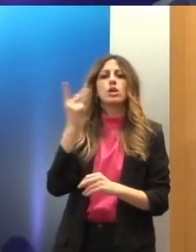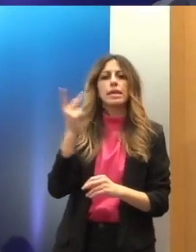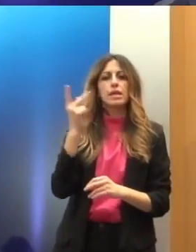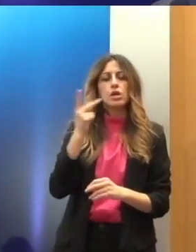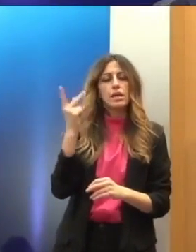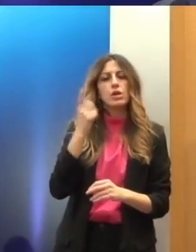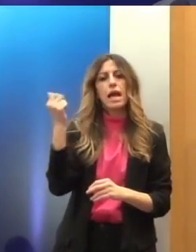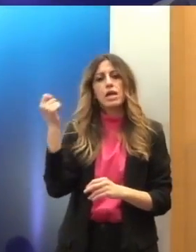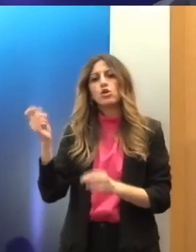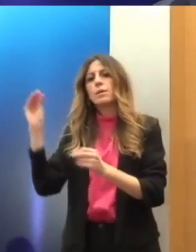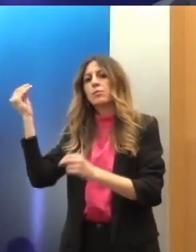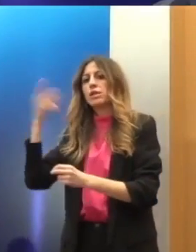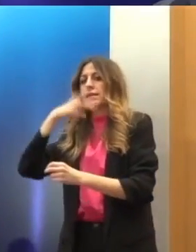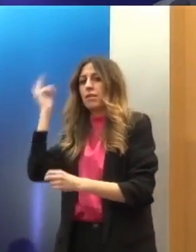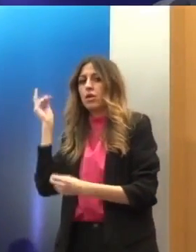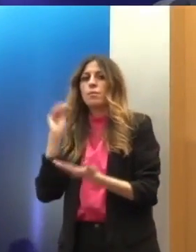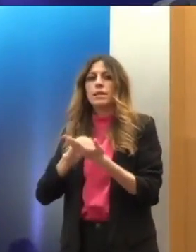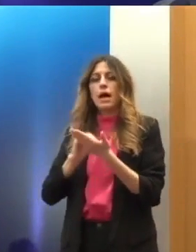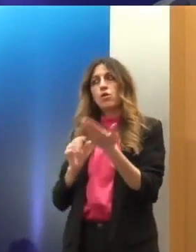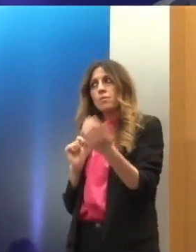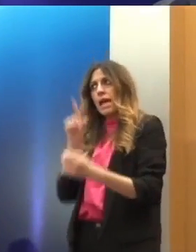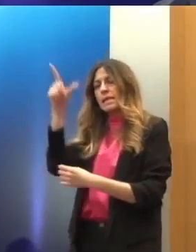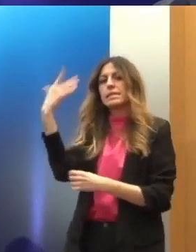και έκανε και μια αντίστοιχη παρέμβαση στο UPR.